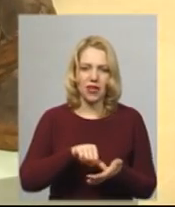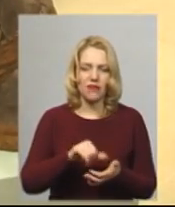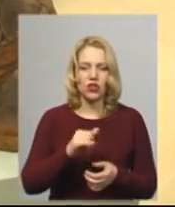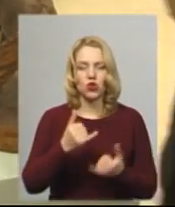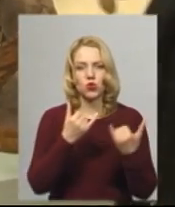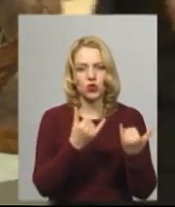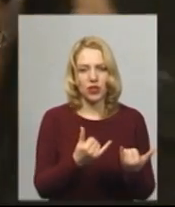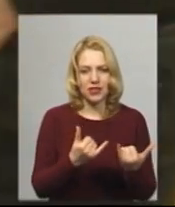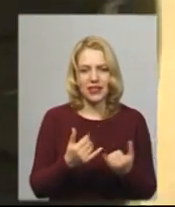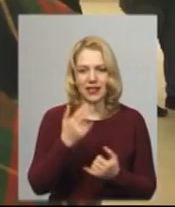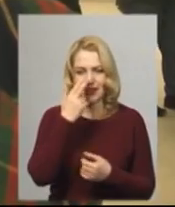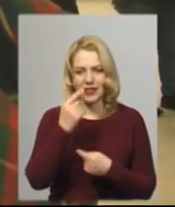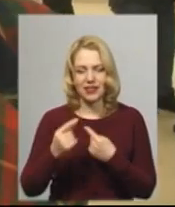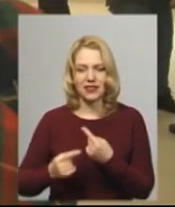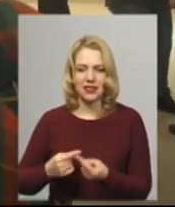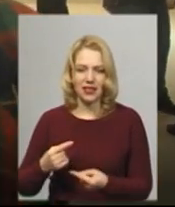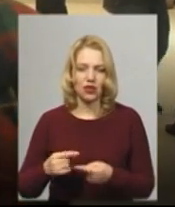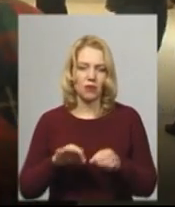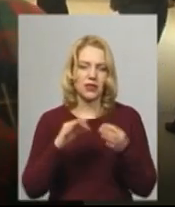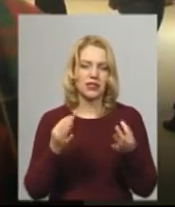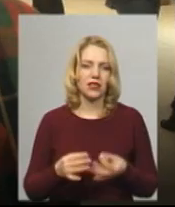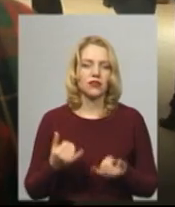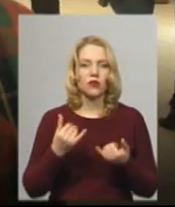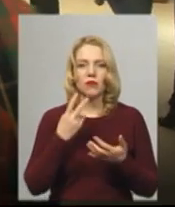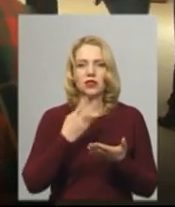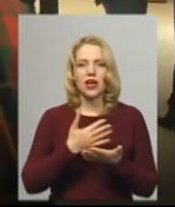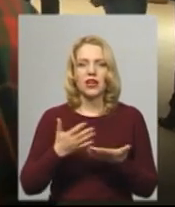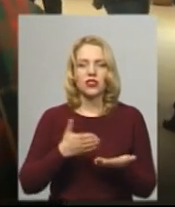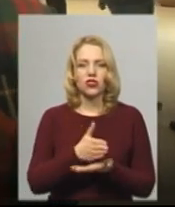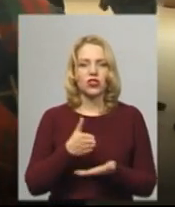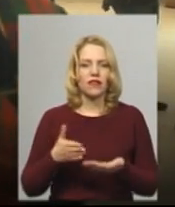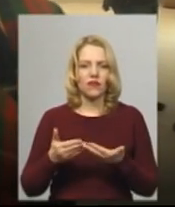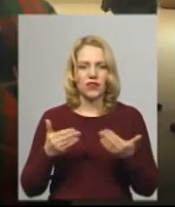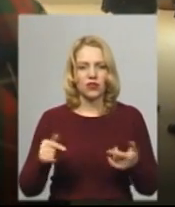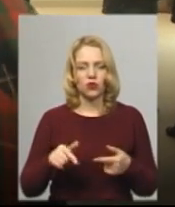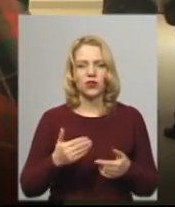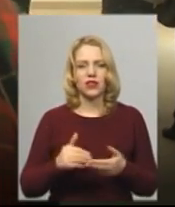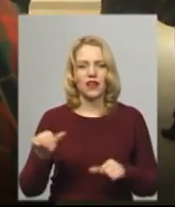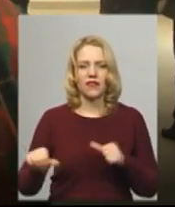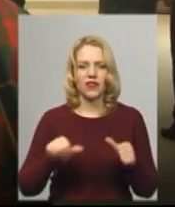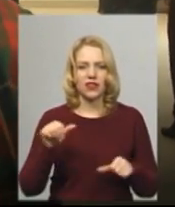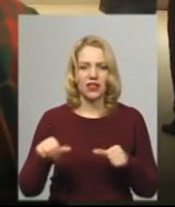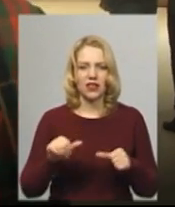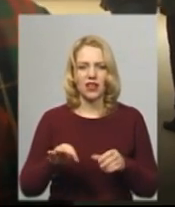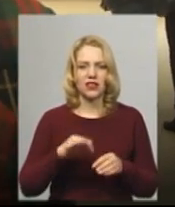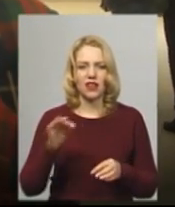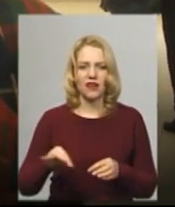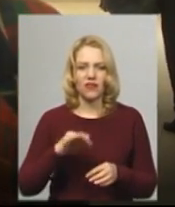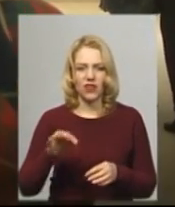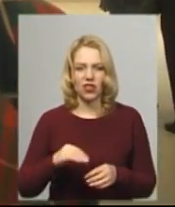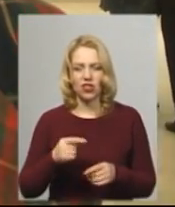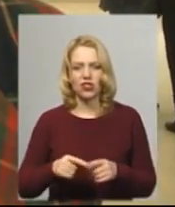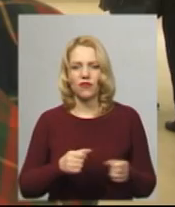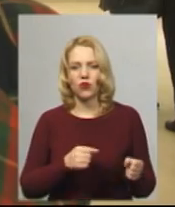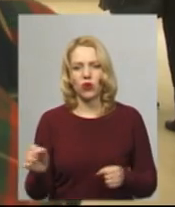традиційного мистецтва. Сьогодні ми бачимо також різну жанру виставку. Тут в і витинанка, і вишивка, і ткацтво, і